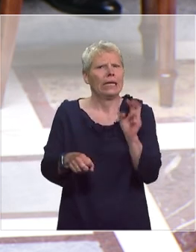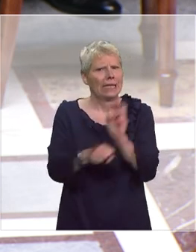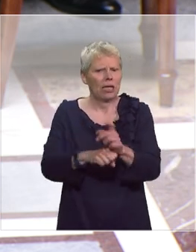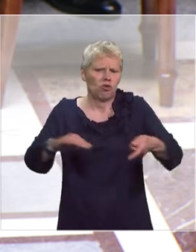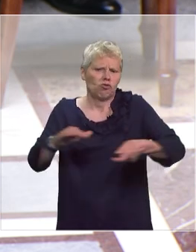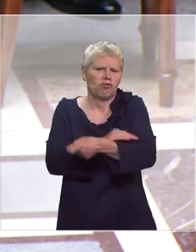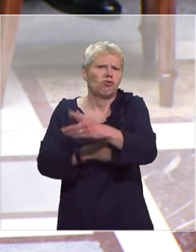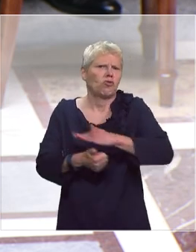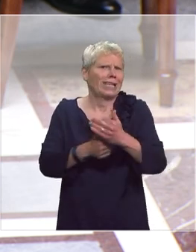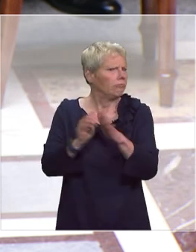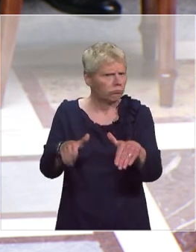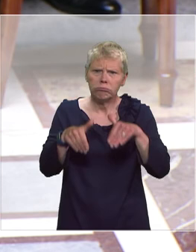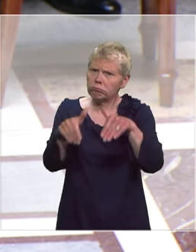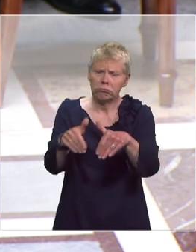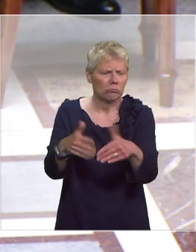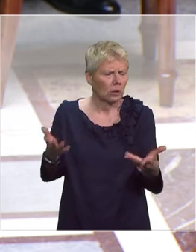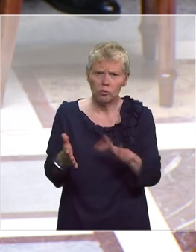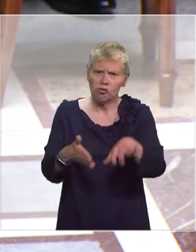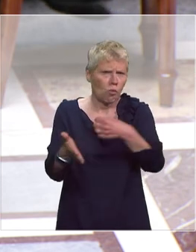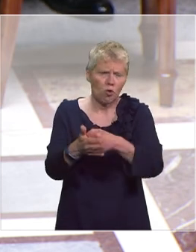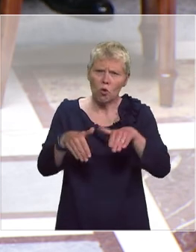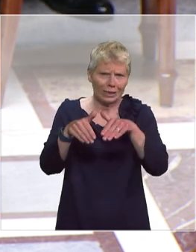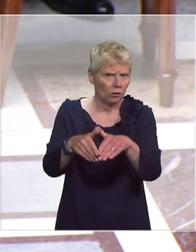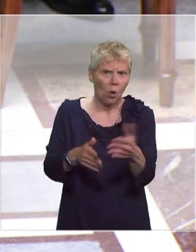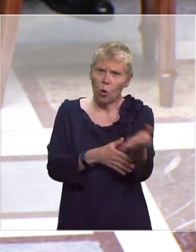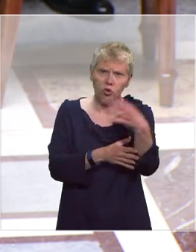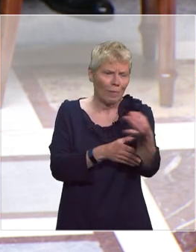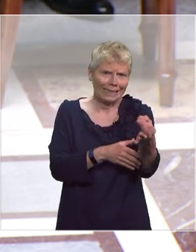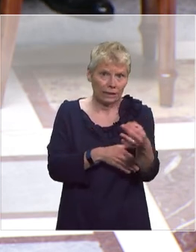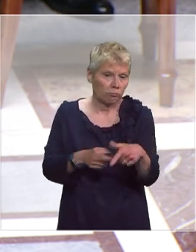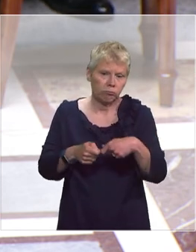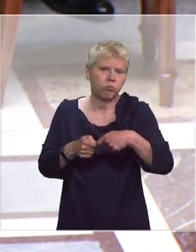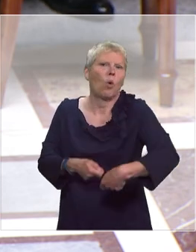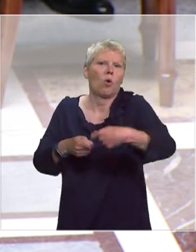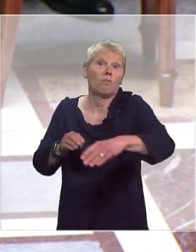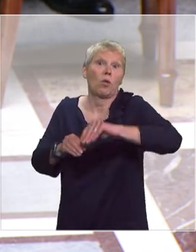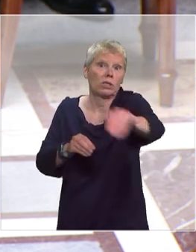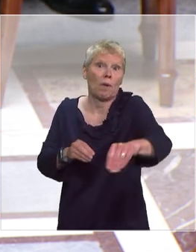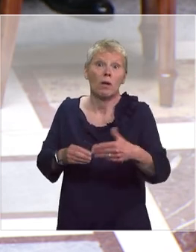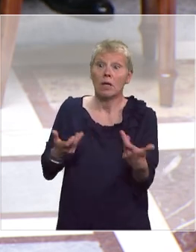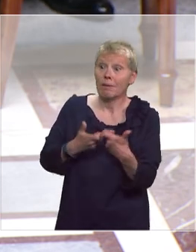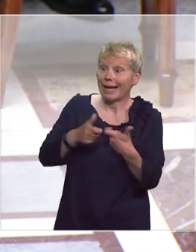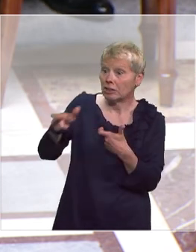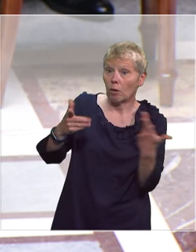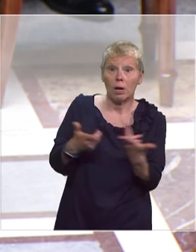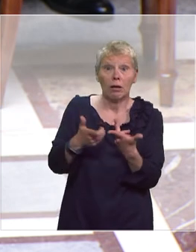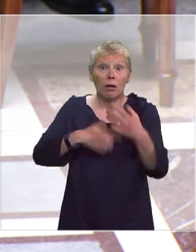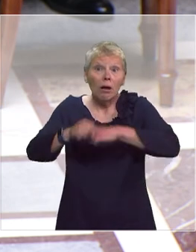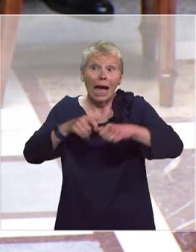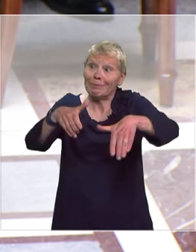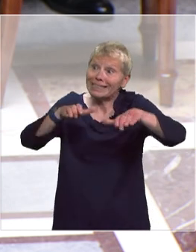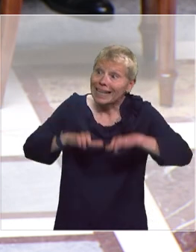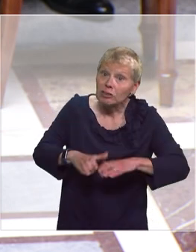des aides sociales pendant toute la durée de la crise et qui sont automatiquement prolongées lorsque les allocataires ne peuvent pas faire leur démarche de